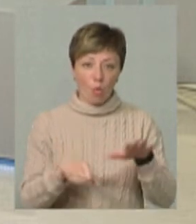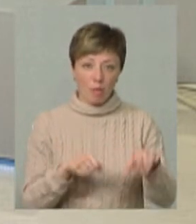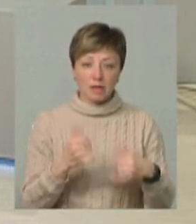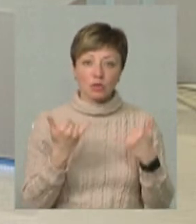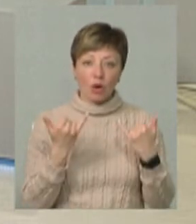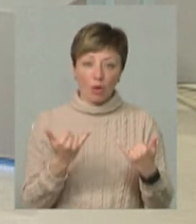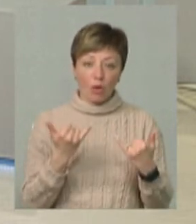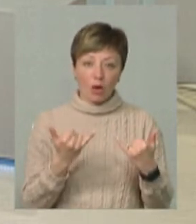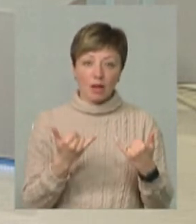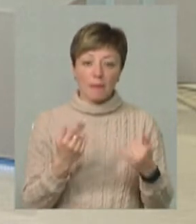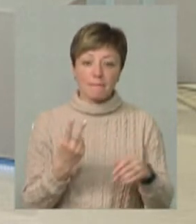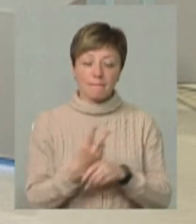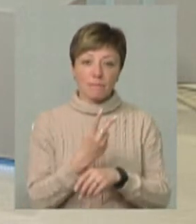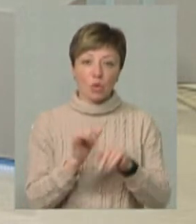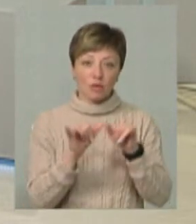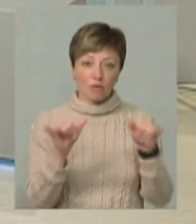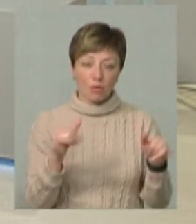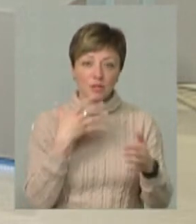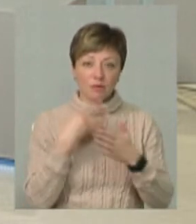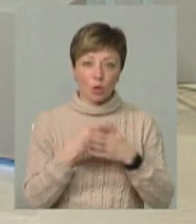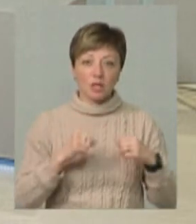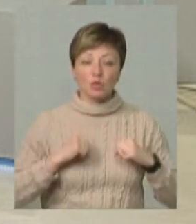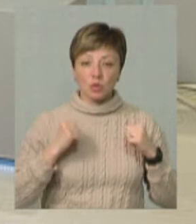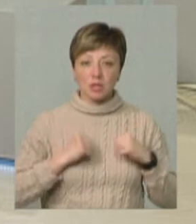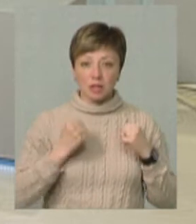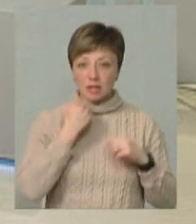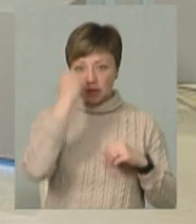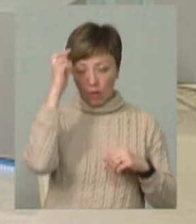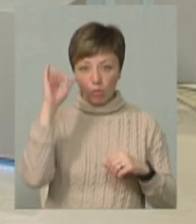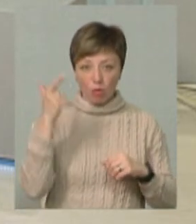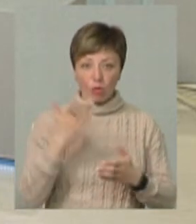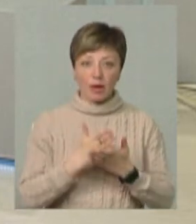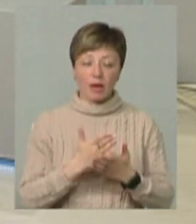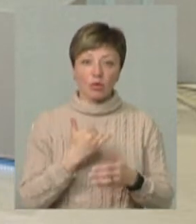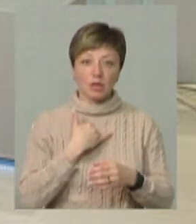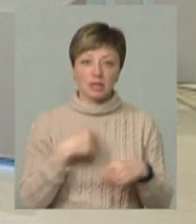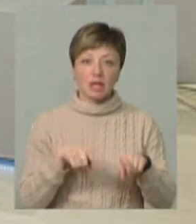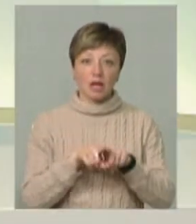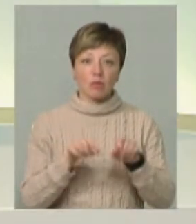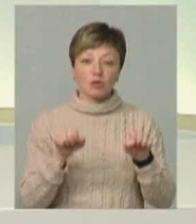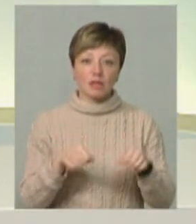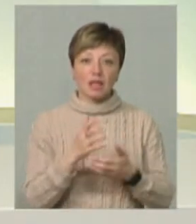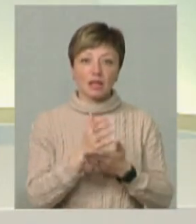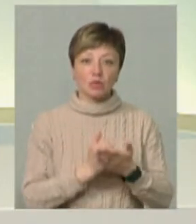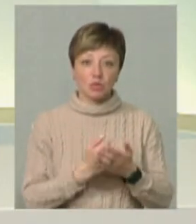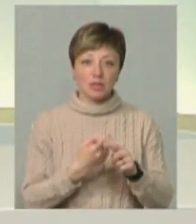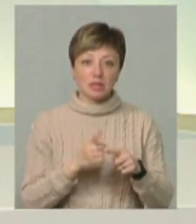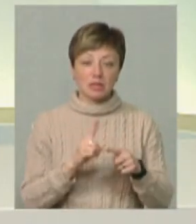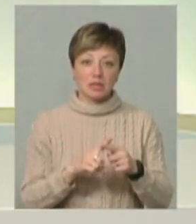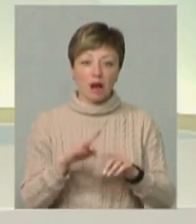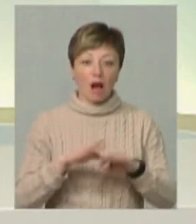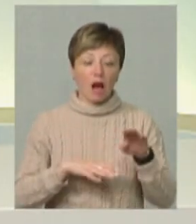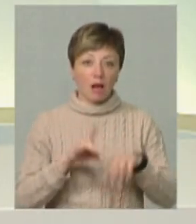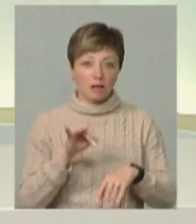сьогодні ми подвоюємо свої зусилля. А дякувати Богу, є в нас такі можливості і ресурси. Це насамперед